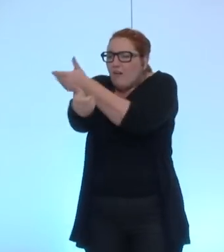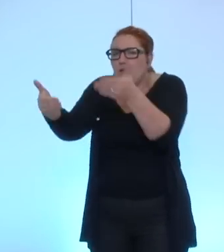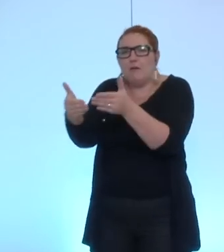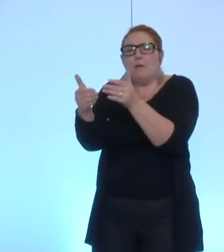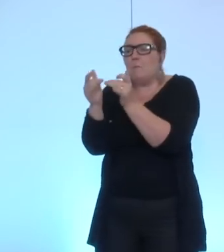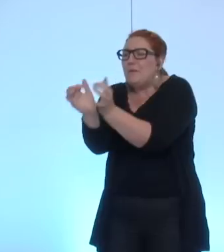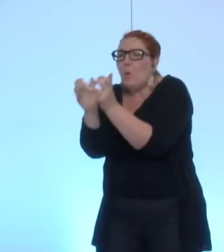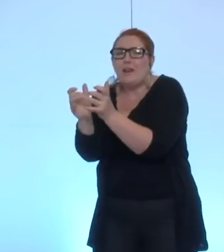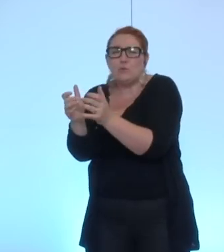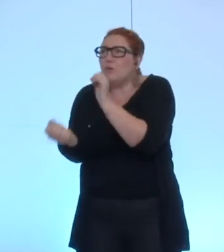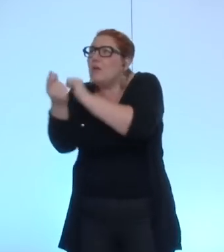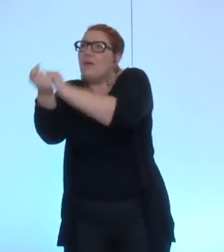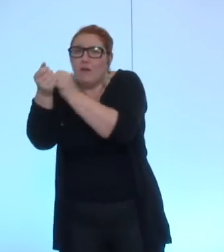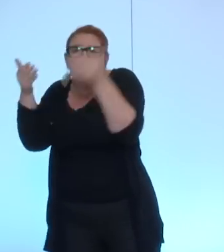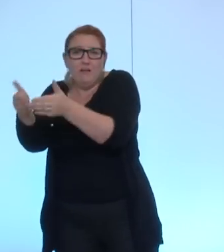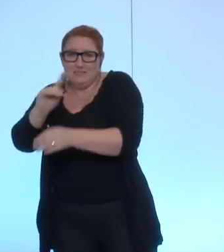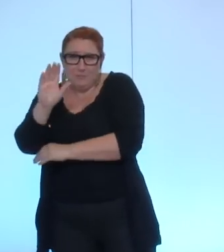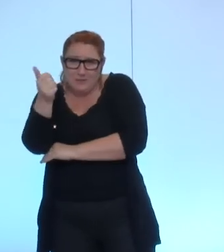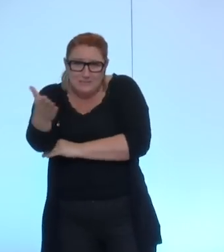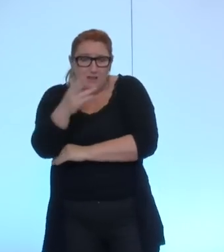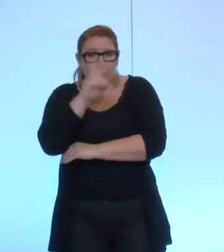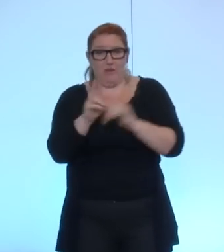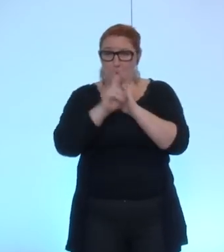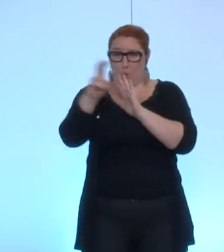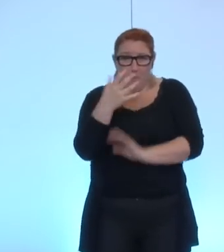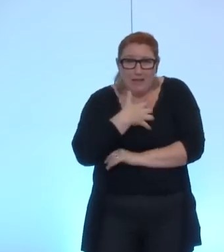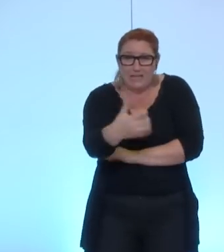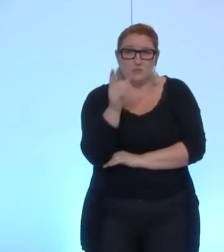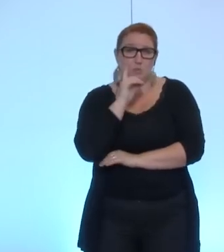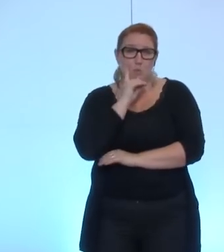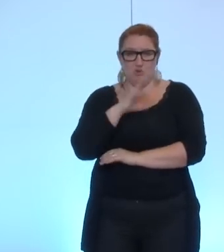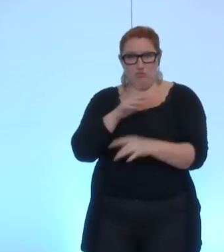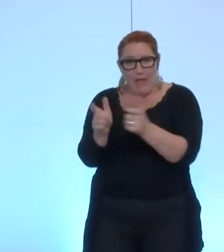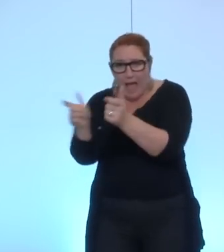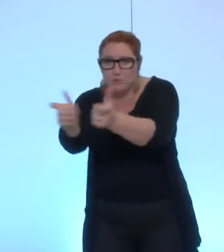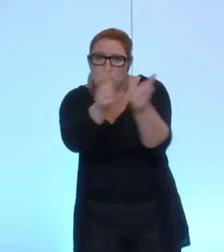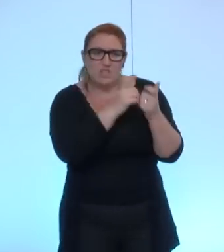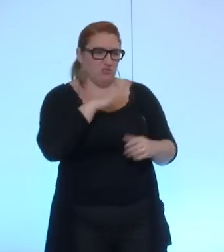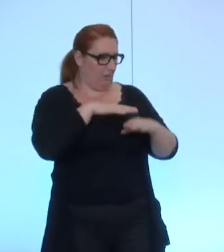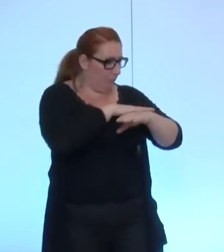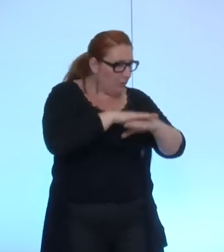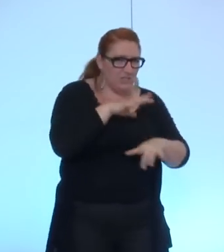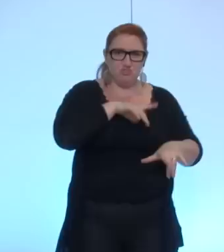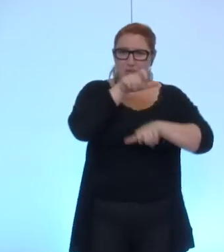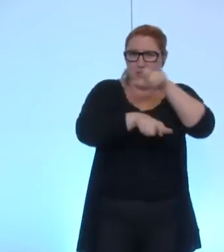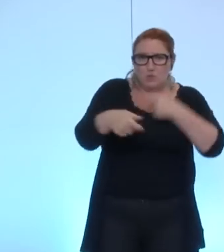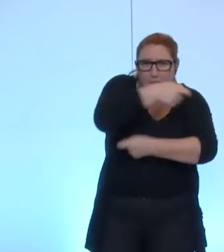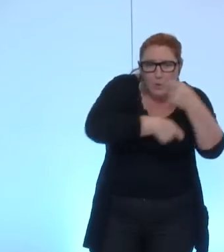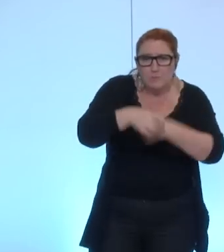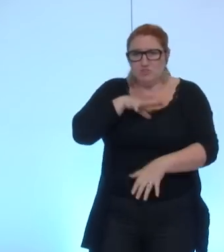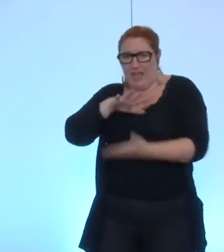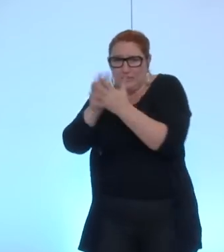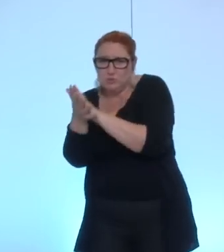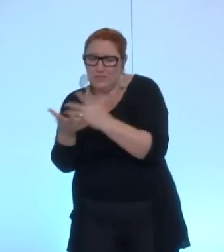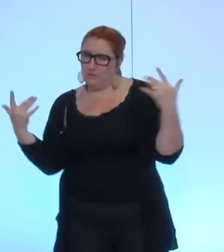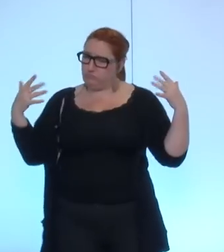micro-électronique la richesse du milieu grenoblois c'est d'avoir des acteurs à la fois des acteurs industriels des acteurs politiques des acteurs économiques des acteurs associatifs qui